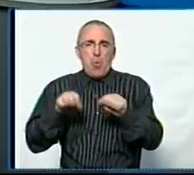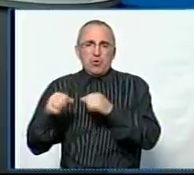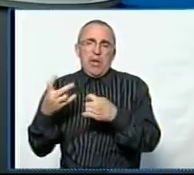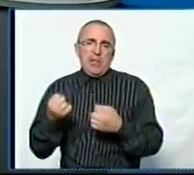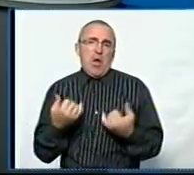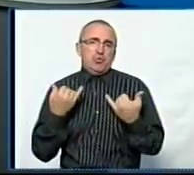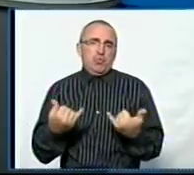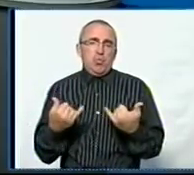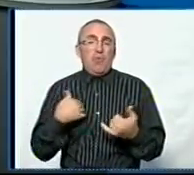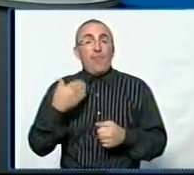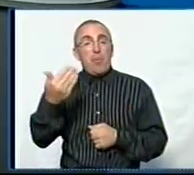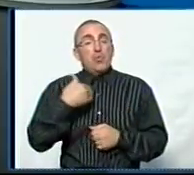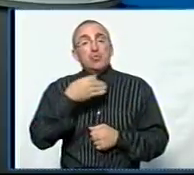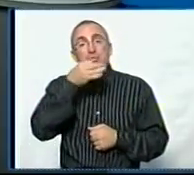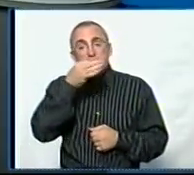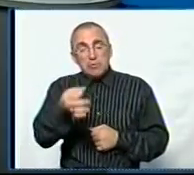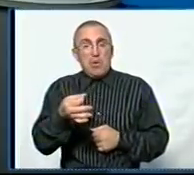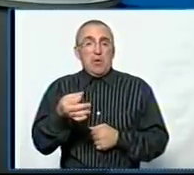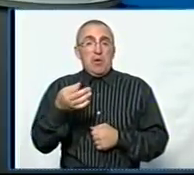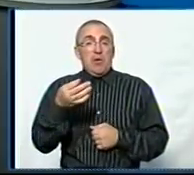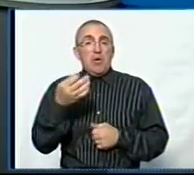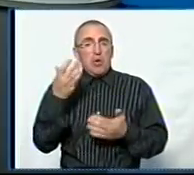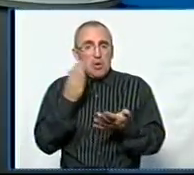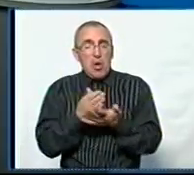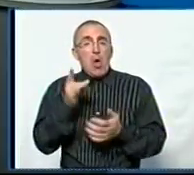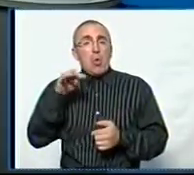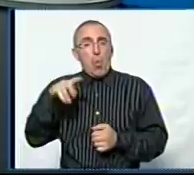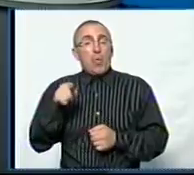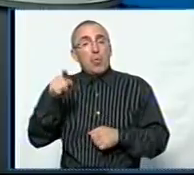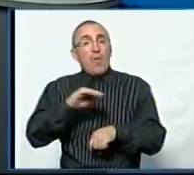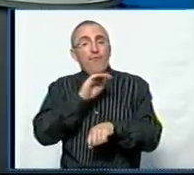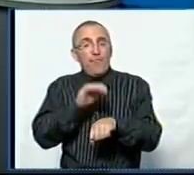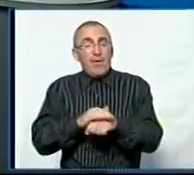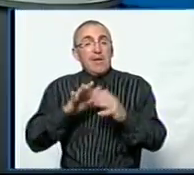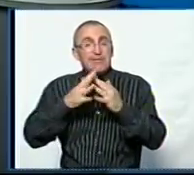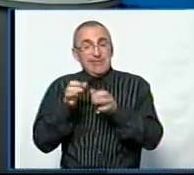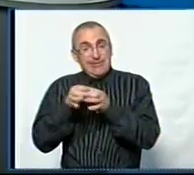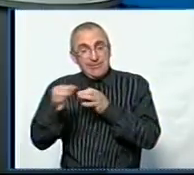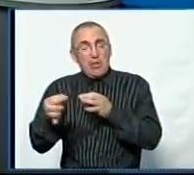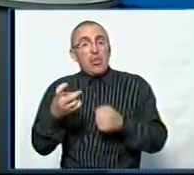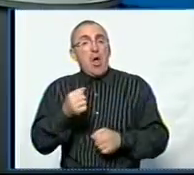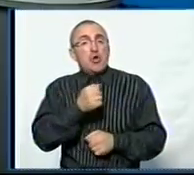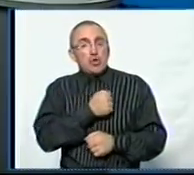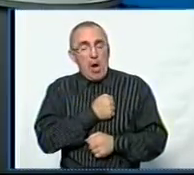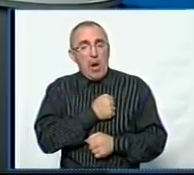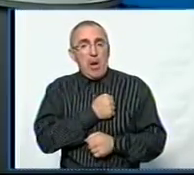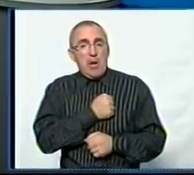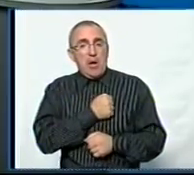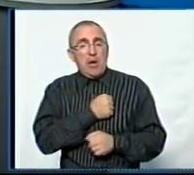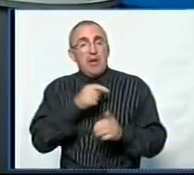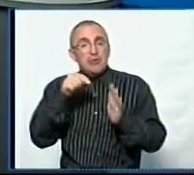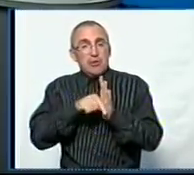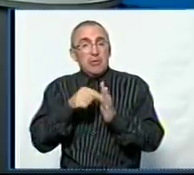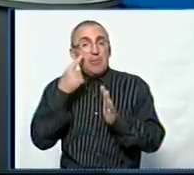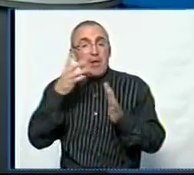сьогодні. Вам хочу сказати, що, мабуть, грає роль і той фактор, що в сільській місцевості, на жаль, значна